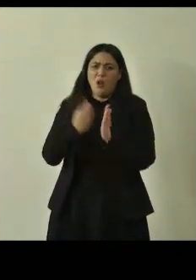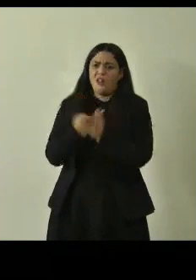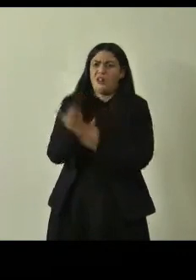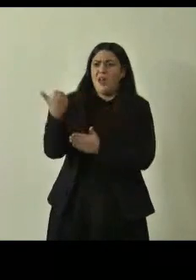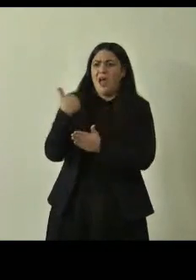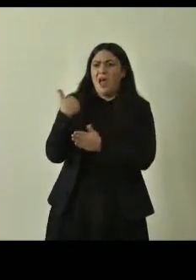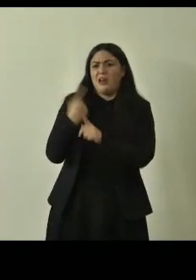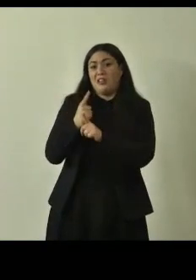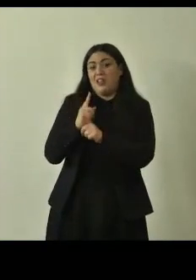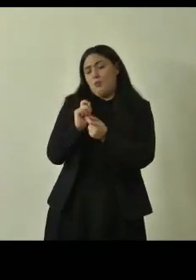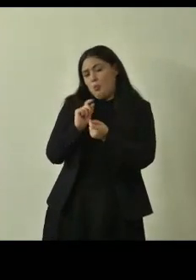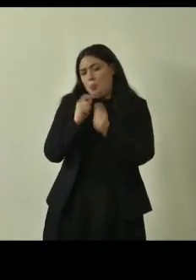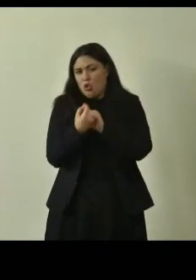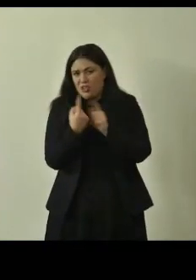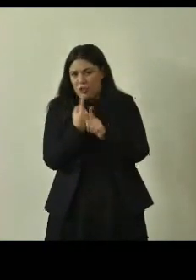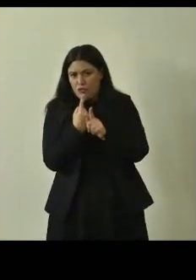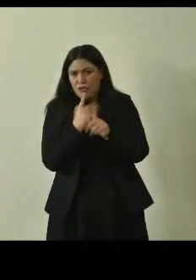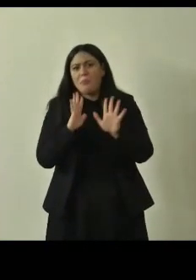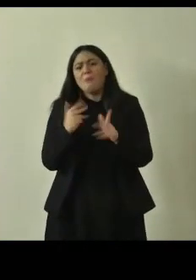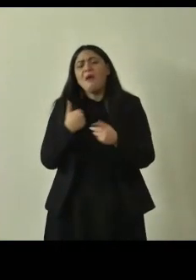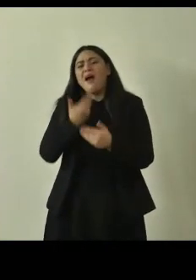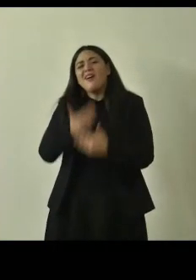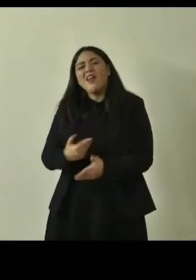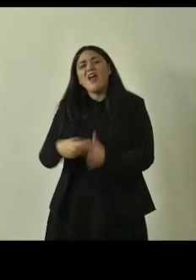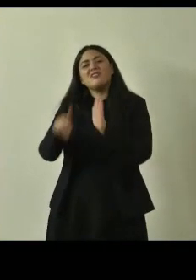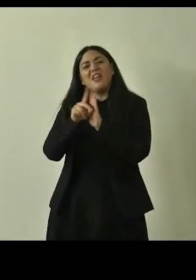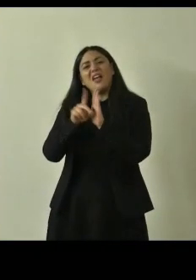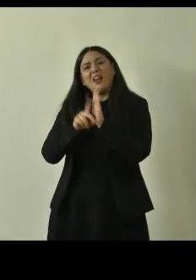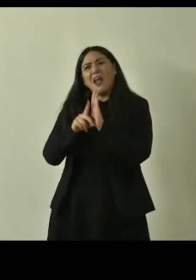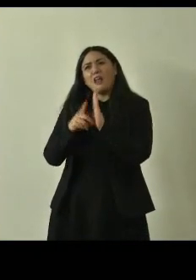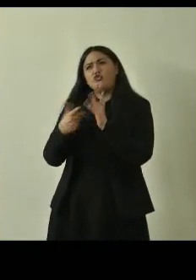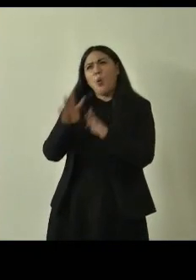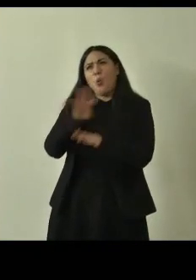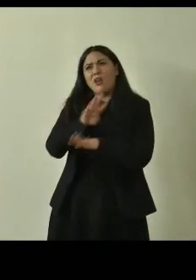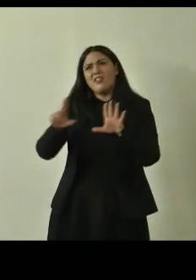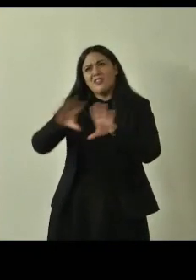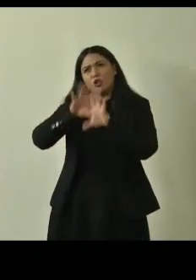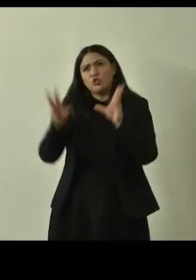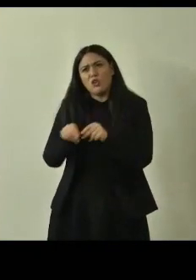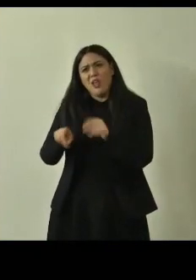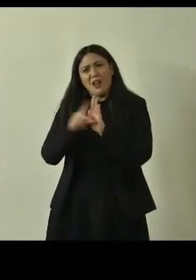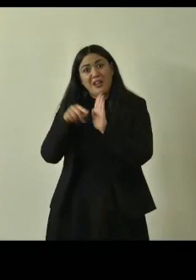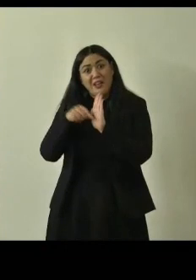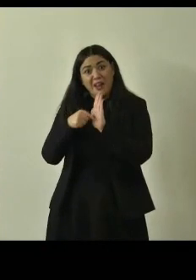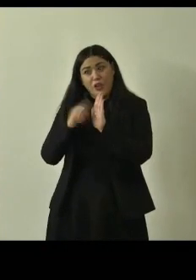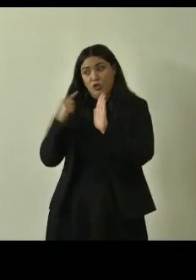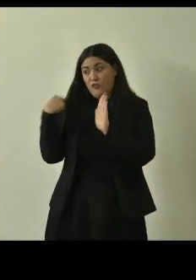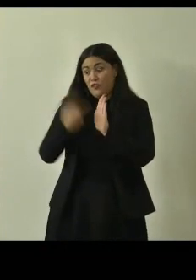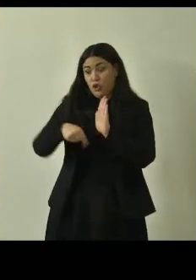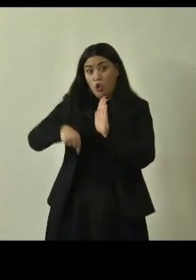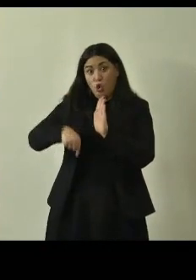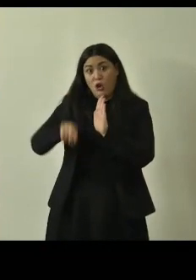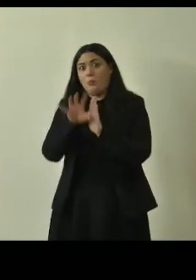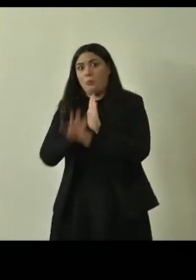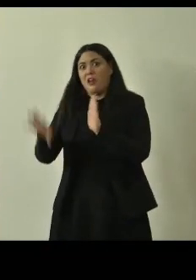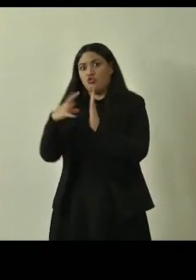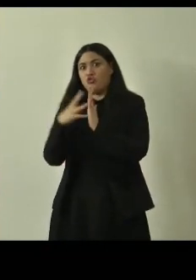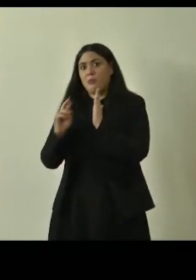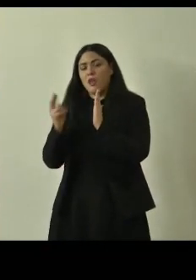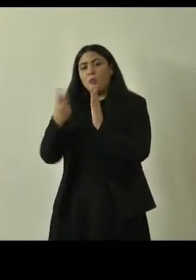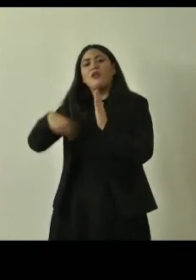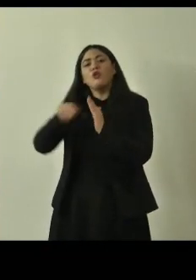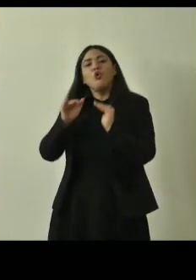andrebbe rivista e attraverso i decreti ne abbiamo fatti 47 finora come regione ne abbiamo